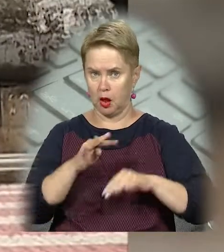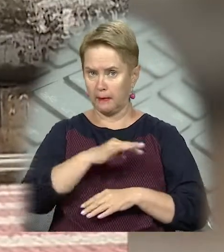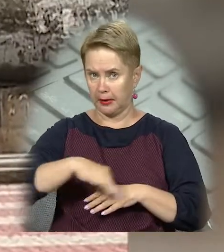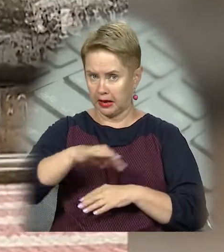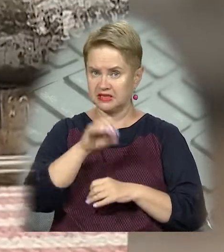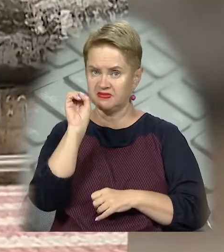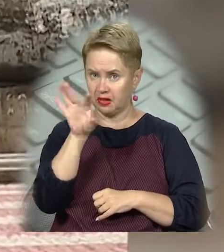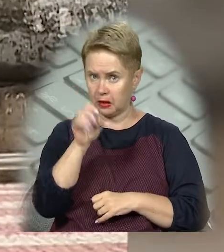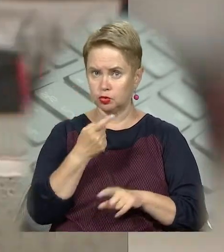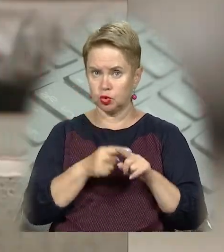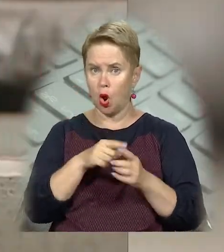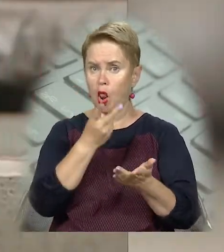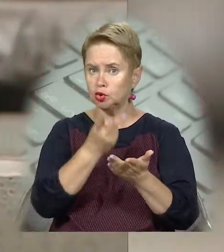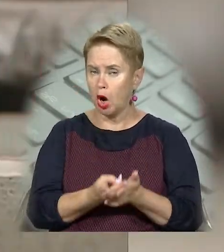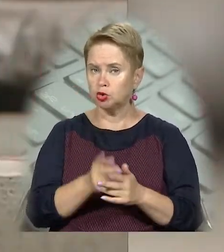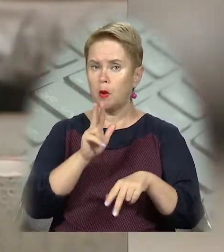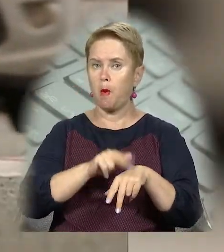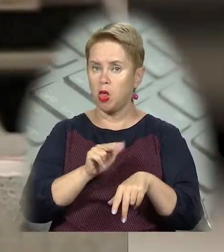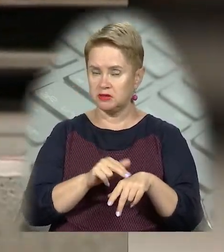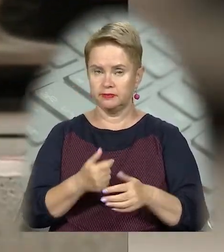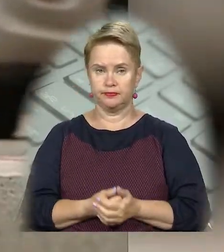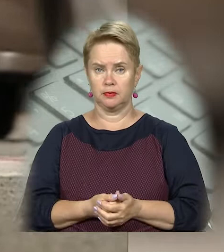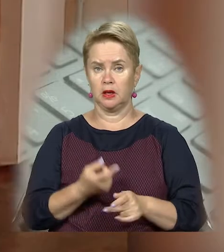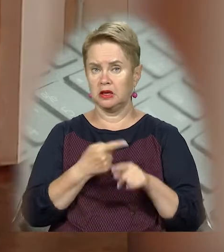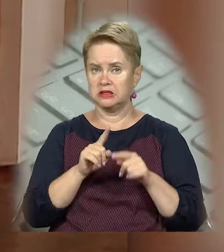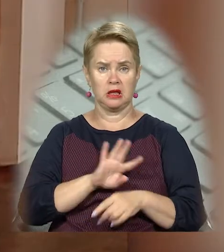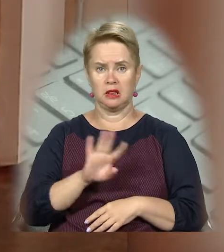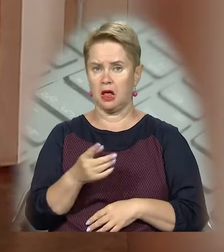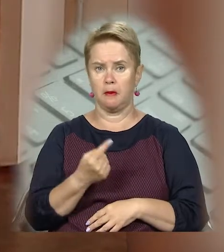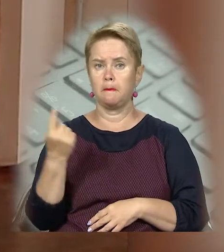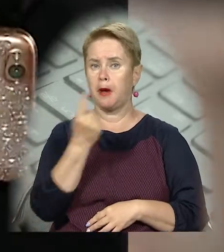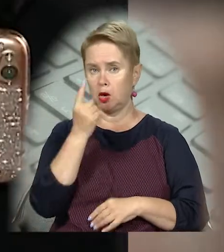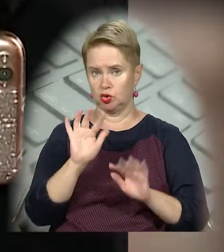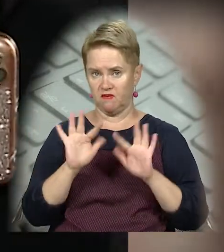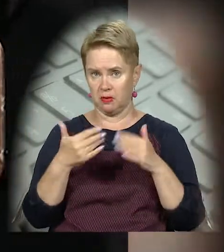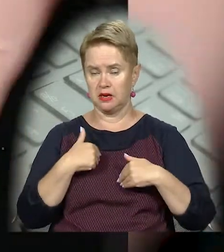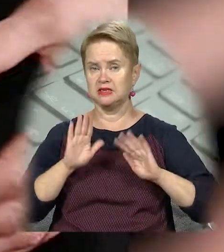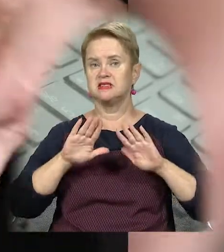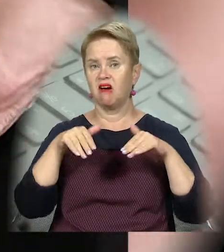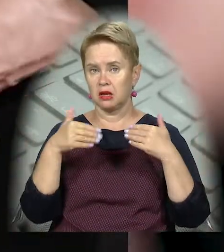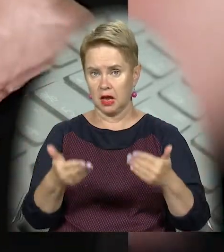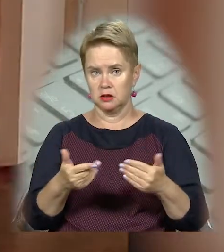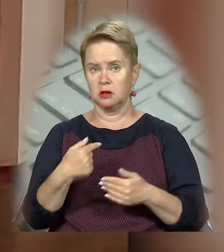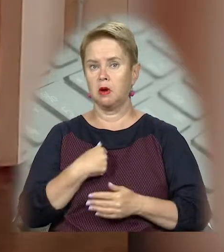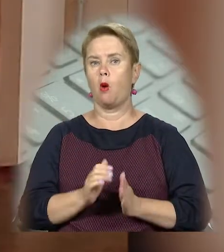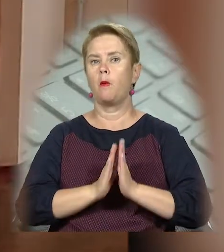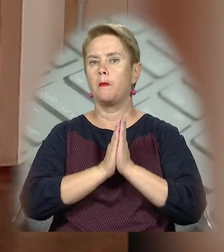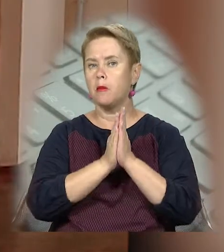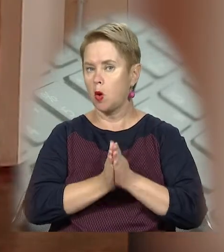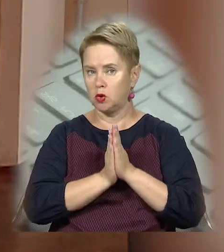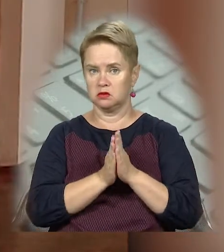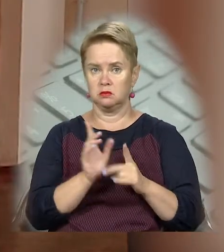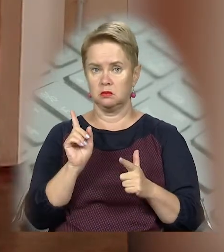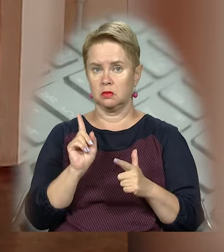перехід світлофором чи, бодай, лежачим поліцейським. Це далеко не перший випадок. Ми звертаємось, ми просимо,